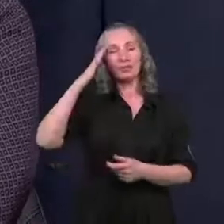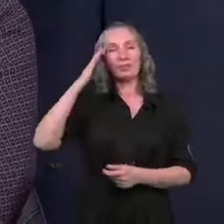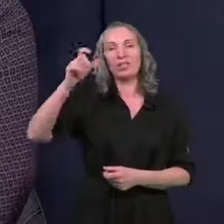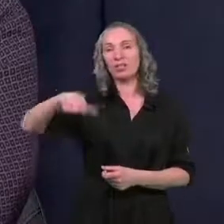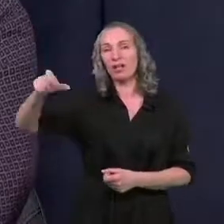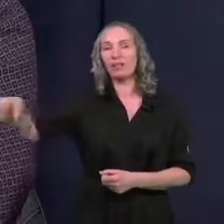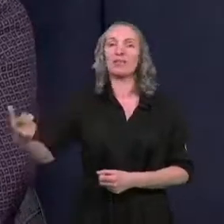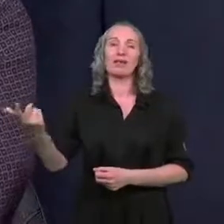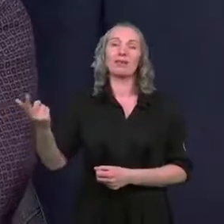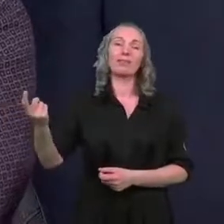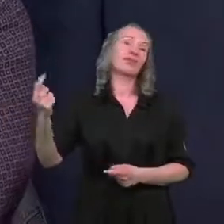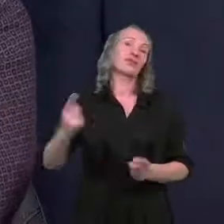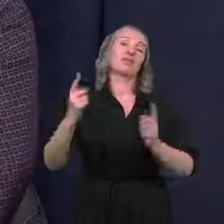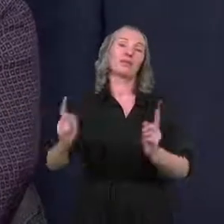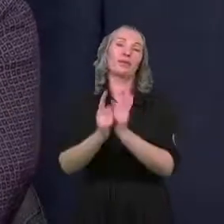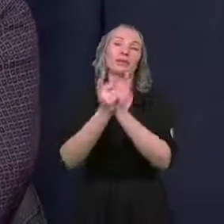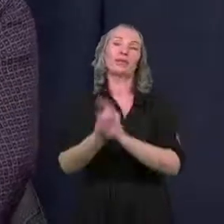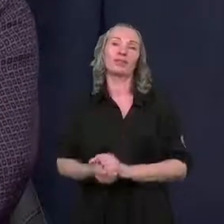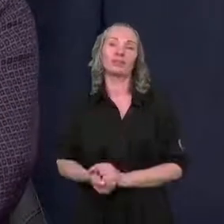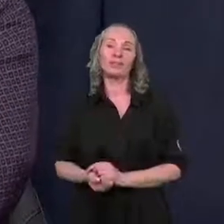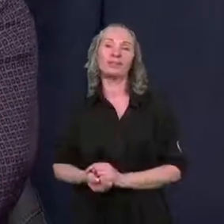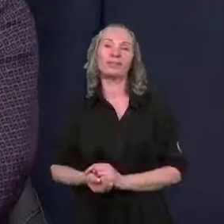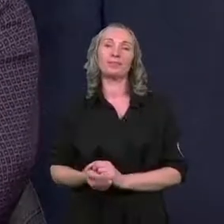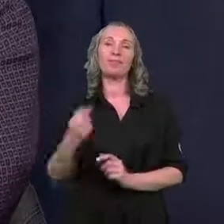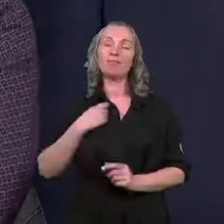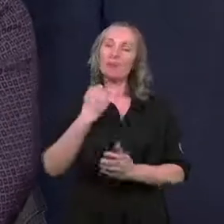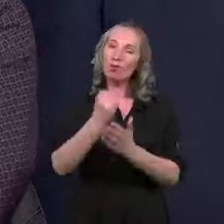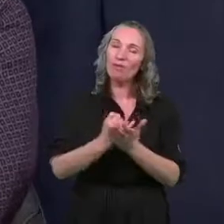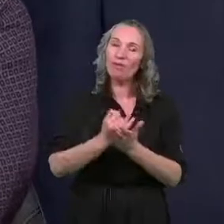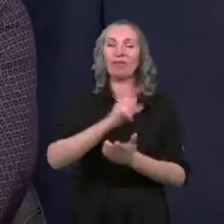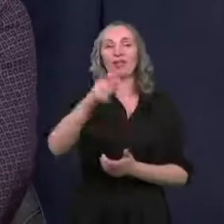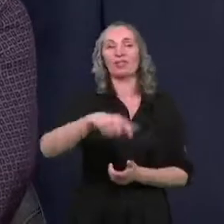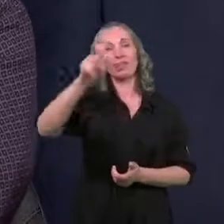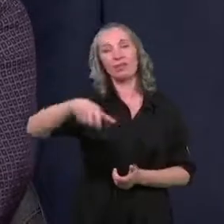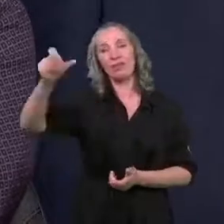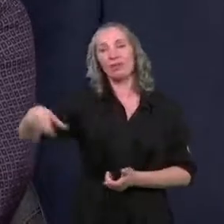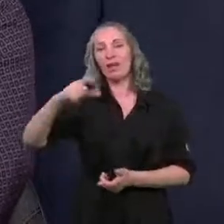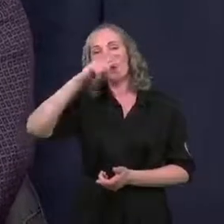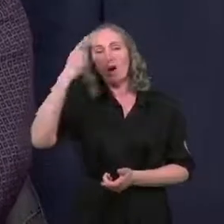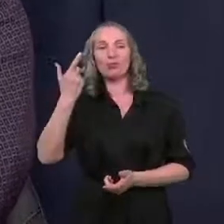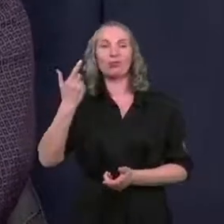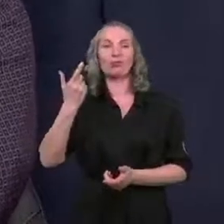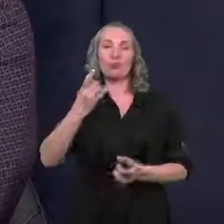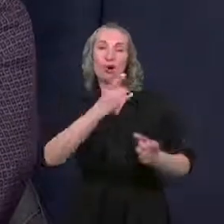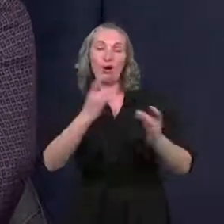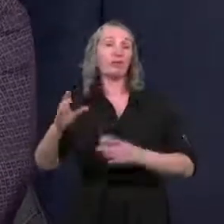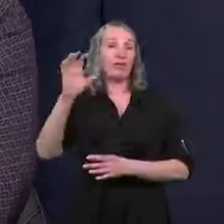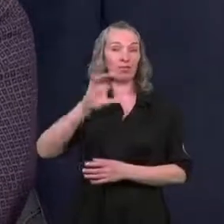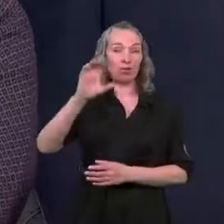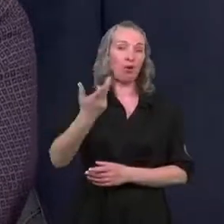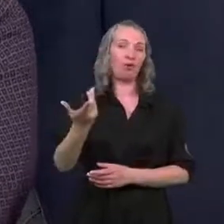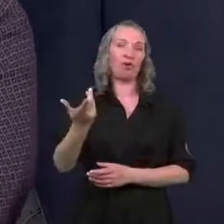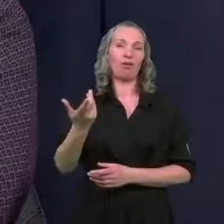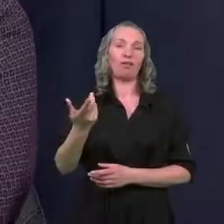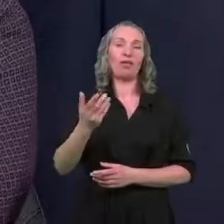naszego miasta spotkać. Ufamy, że wielu z Państwa nas ogląda bezpośrednio, a później z różnego